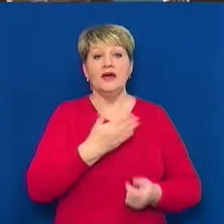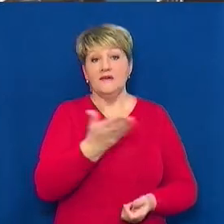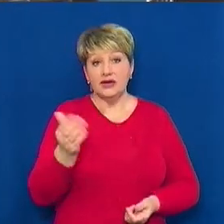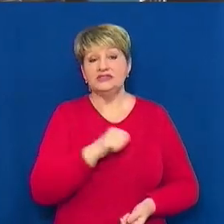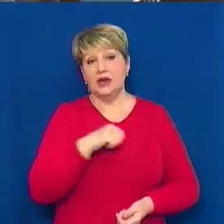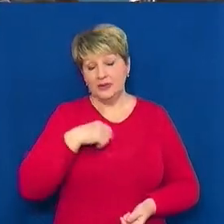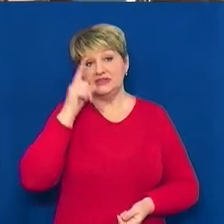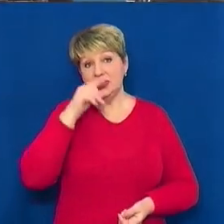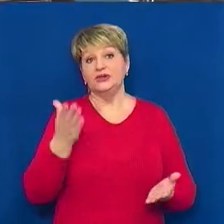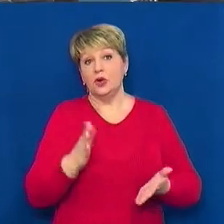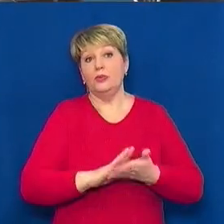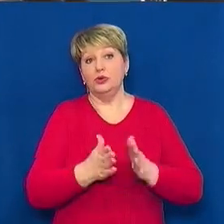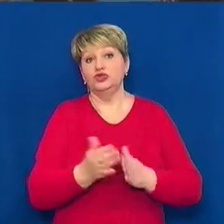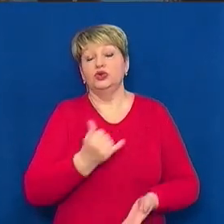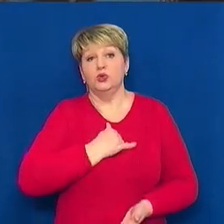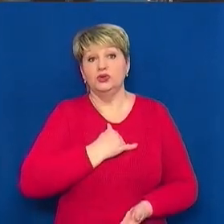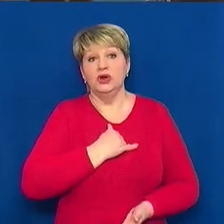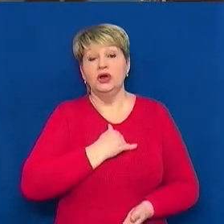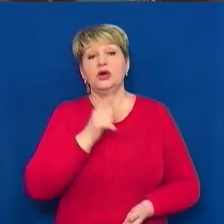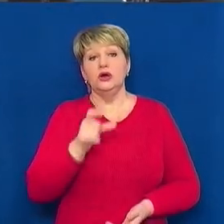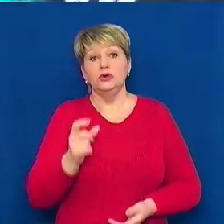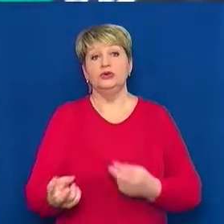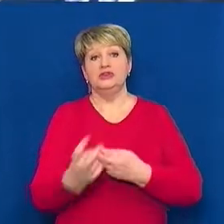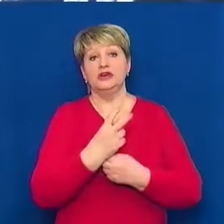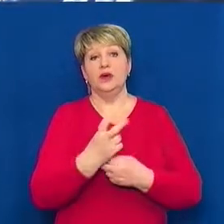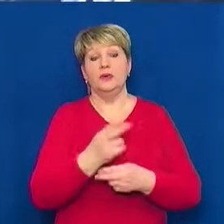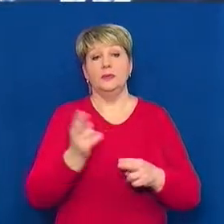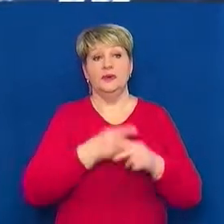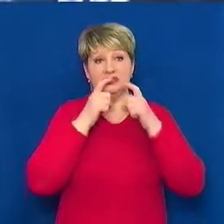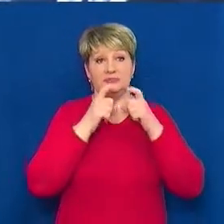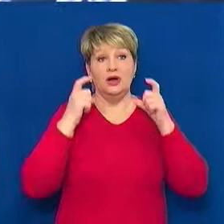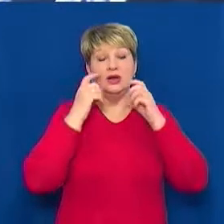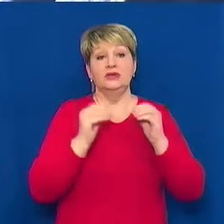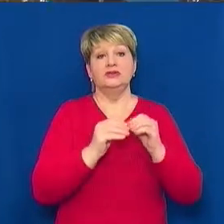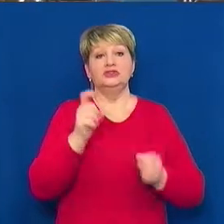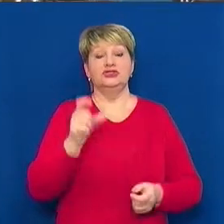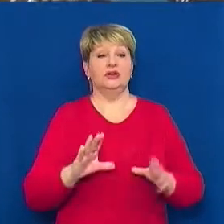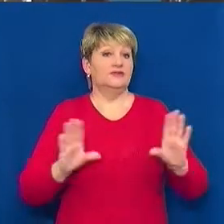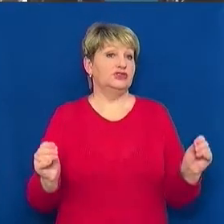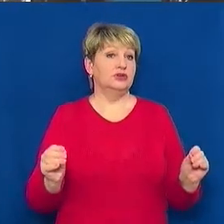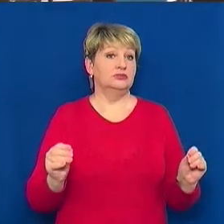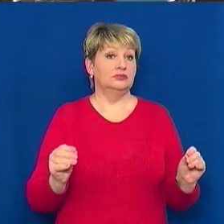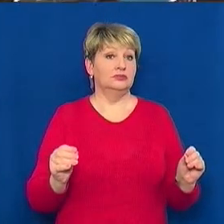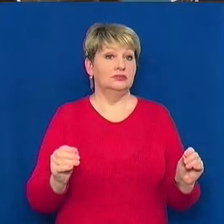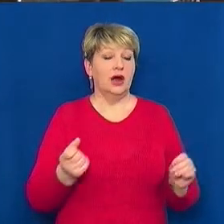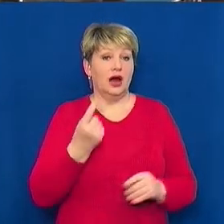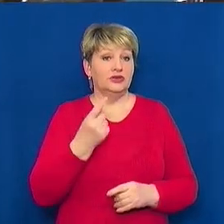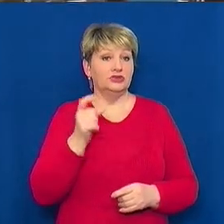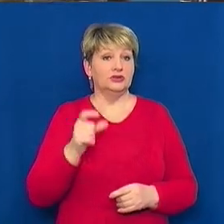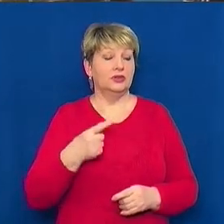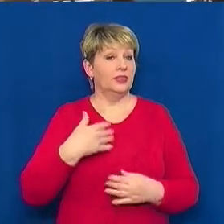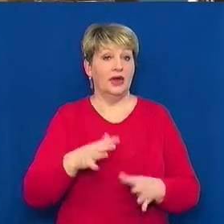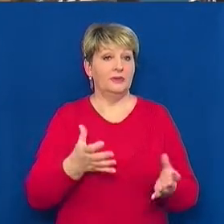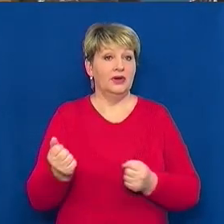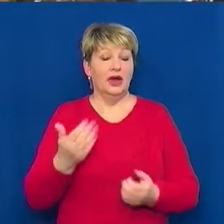положення в нас. А вони ж заходять без нас. Десять чоловіків, одиннадцять, вже мене беремо. Якщо одиннадцятий